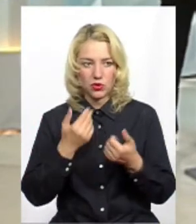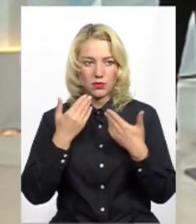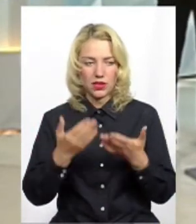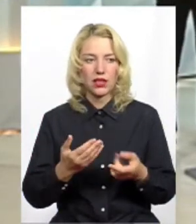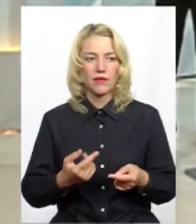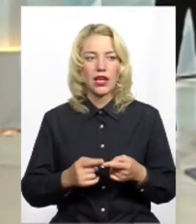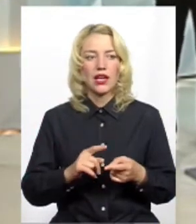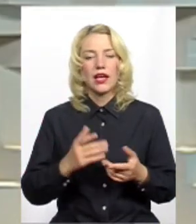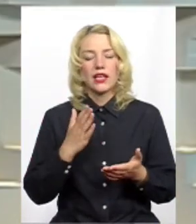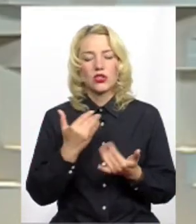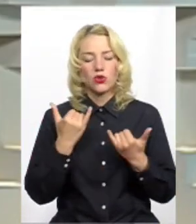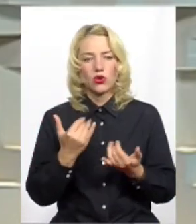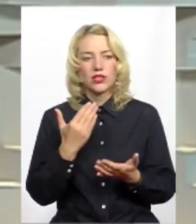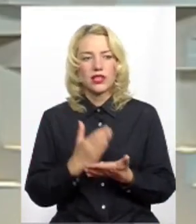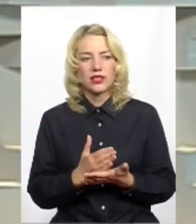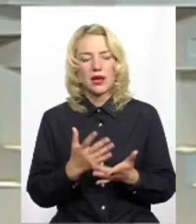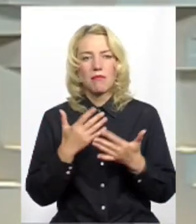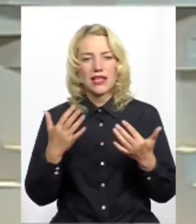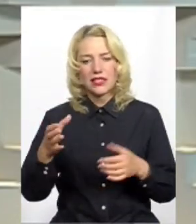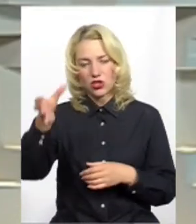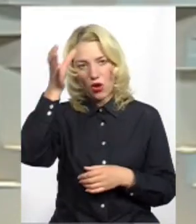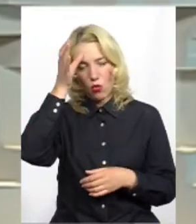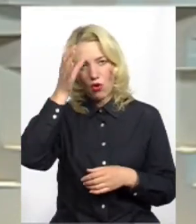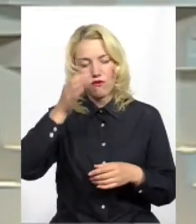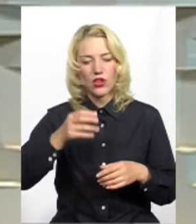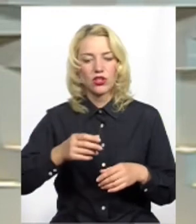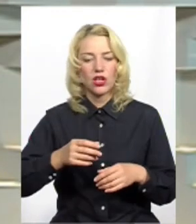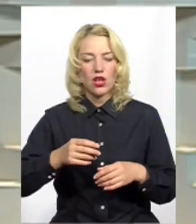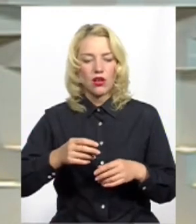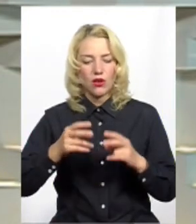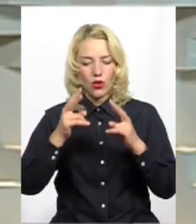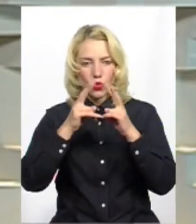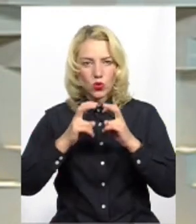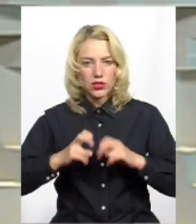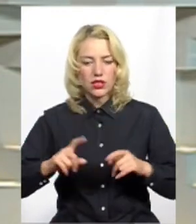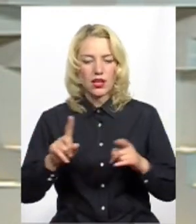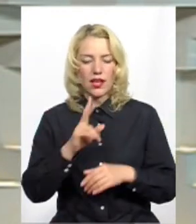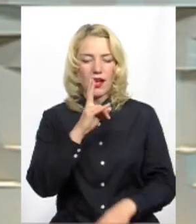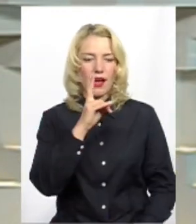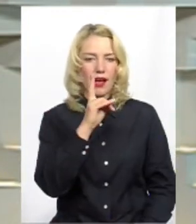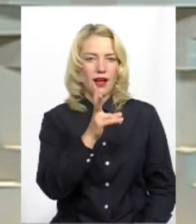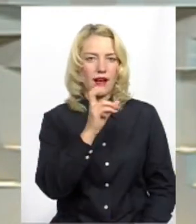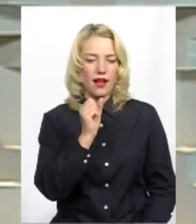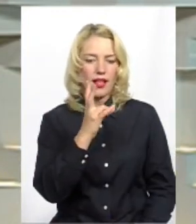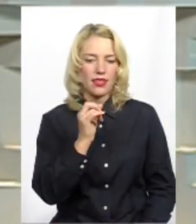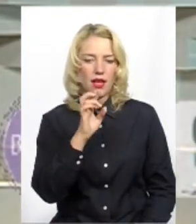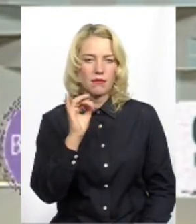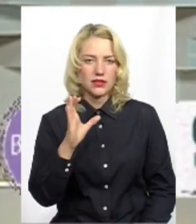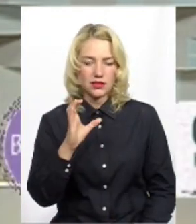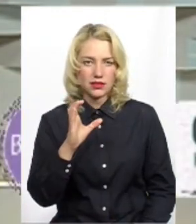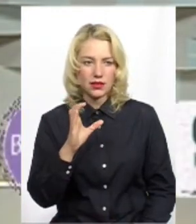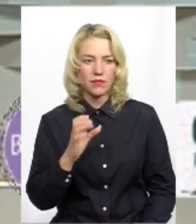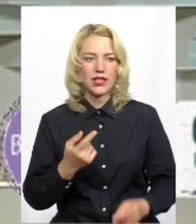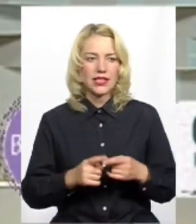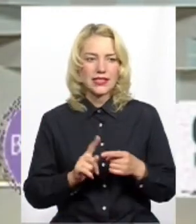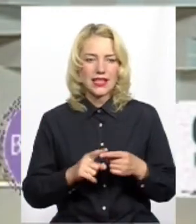Сьогодні існує безліч наукових досліджень, які доводять, що канабіс або канабіол, якщо бути точним,